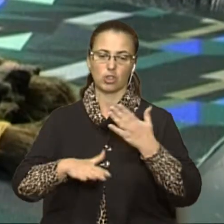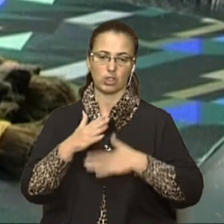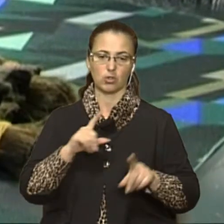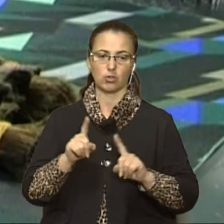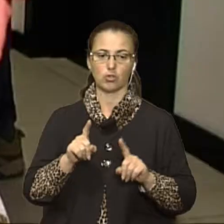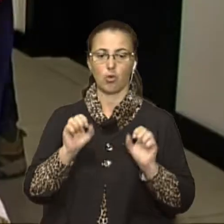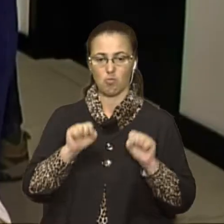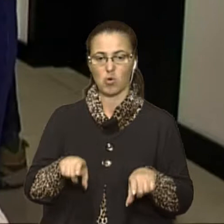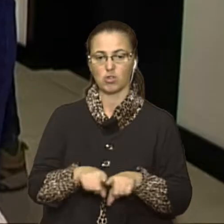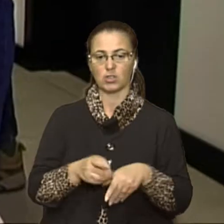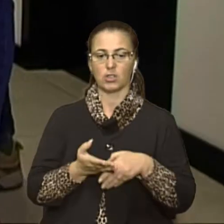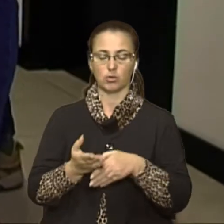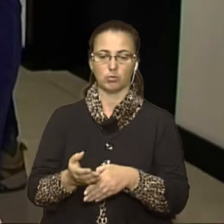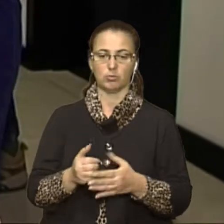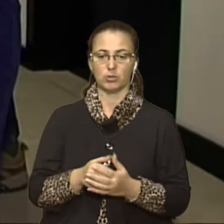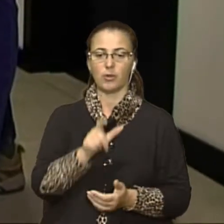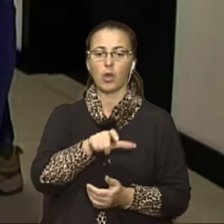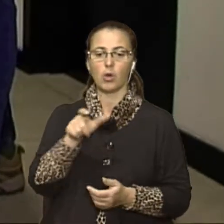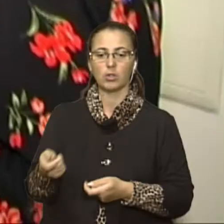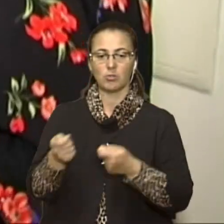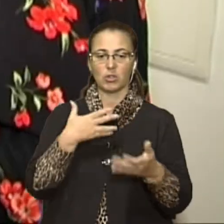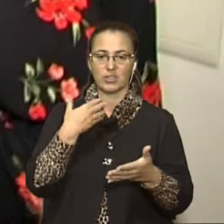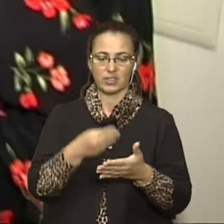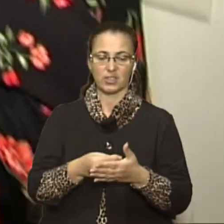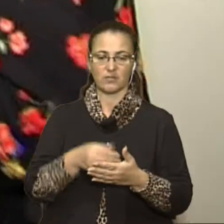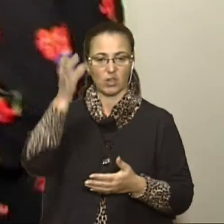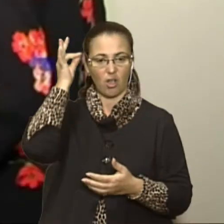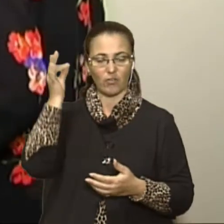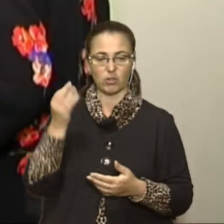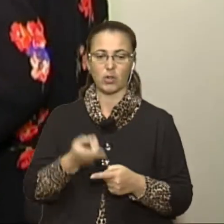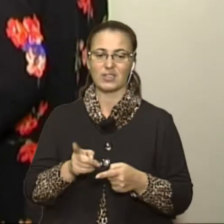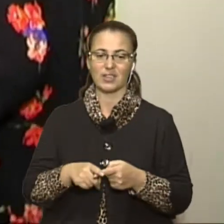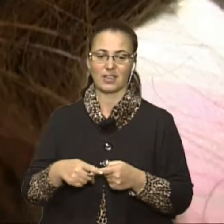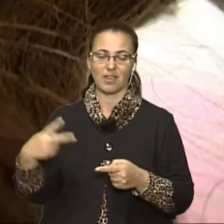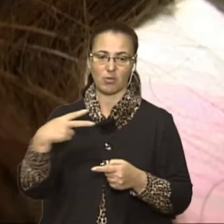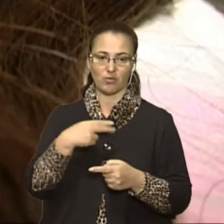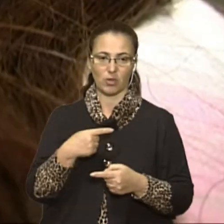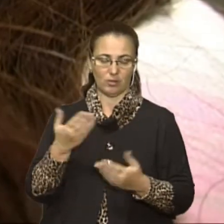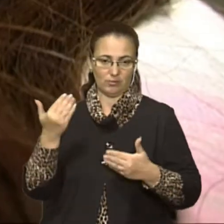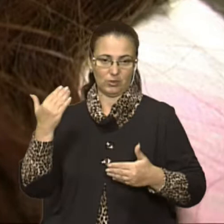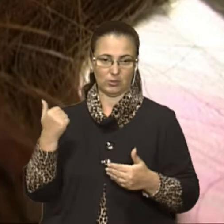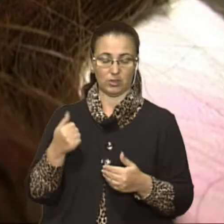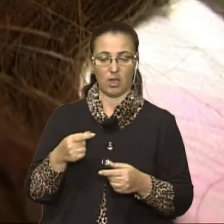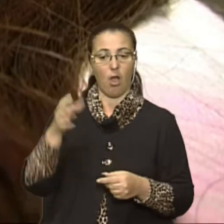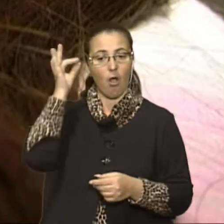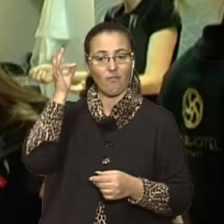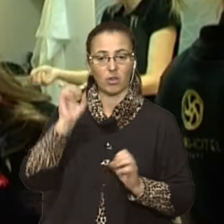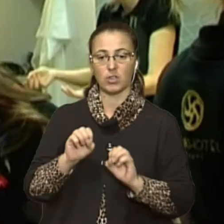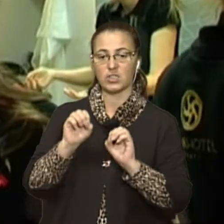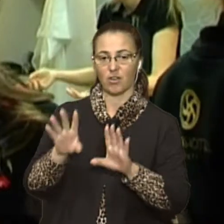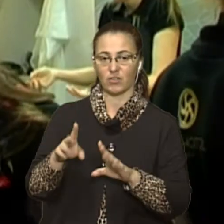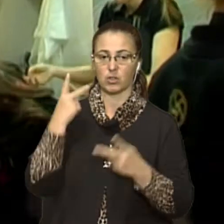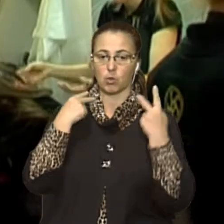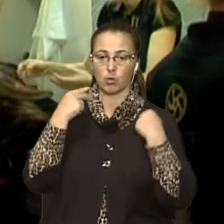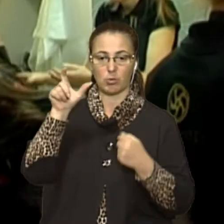допомогти. Люди приносили і власне волосся, яке підстригла напередодні. Волосся віддуть перукареві, який робитиме перуки для дітей.